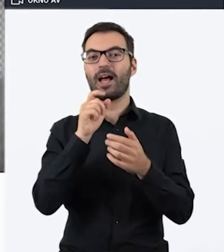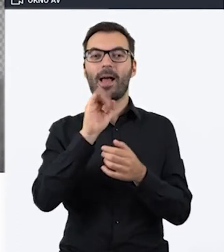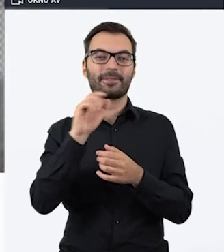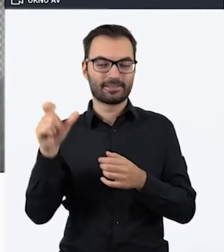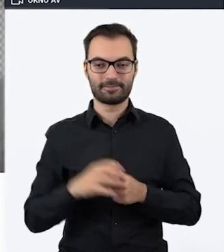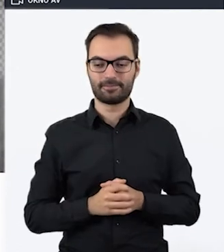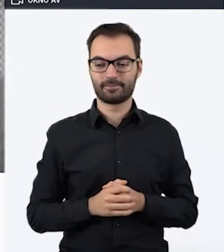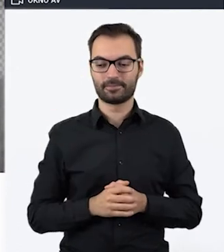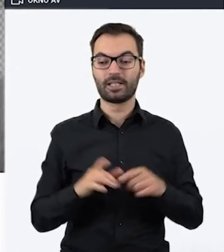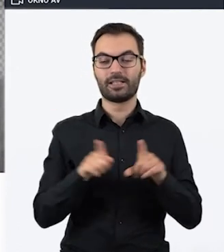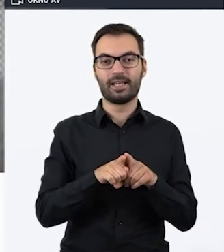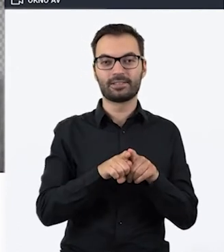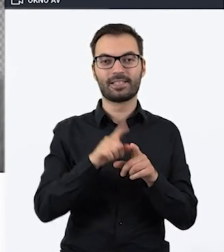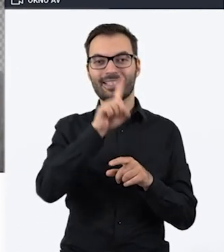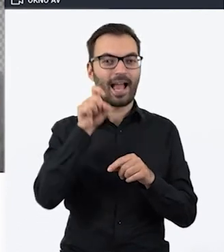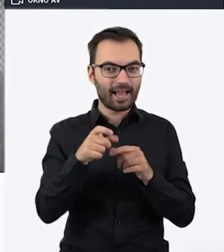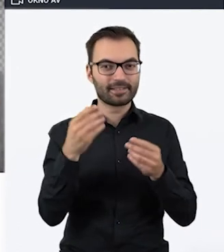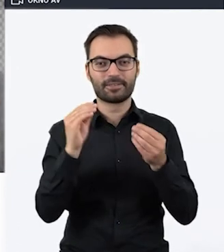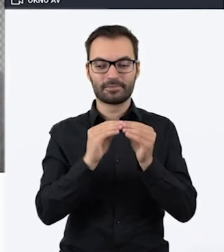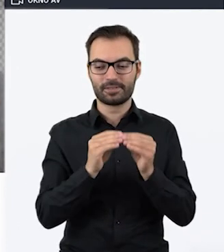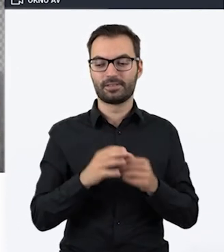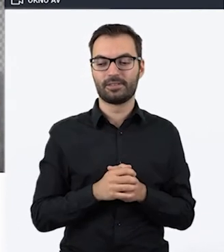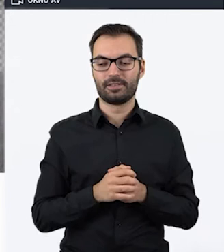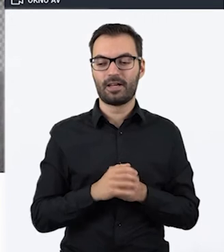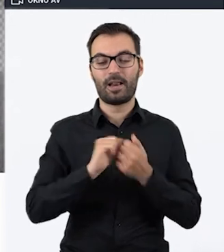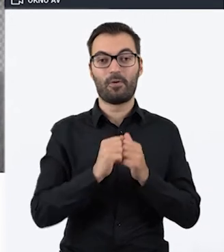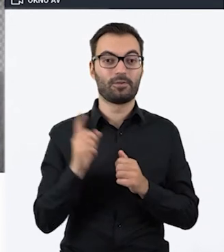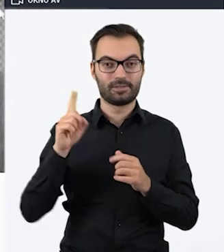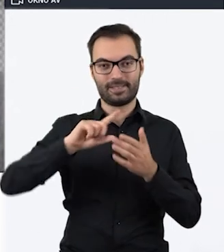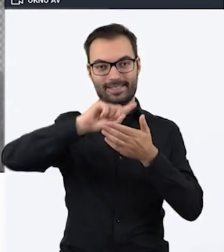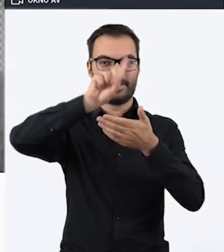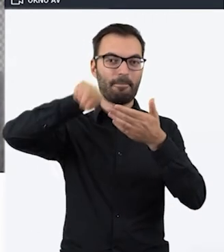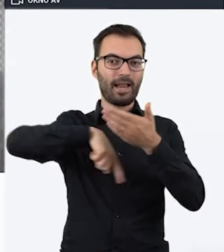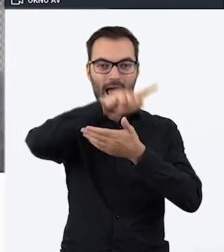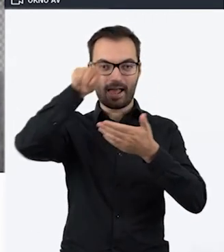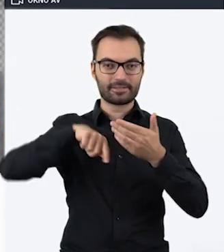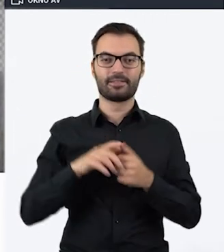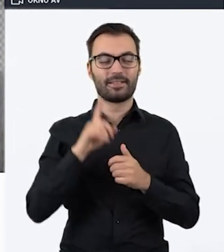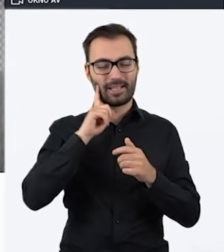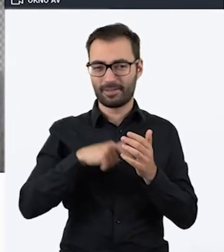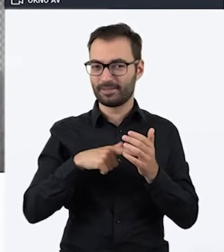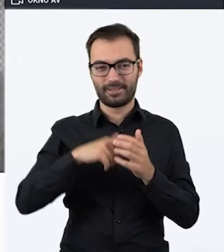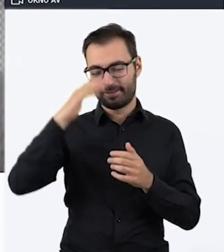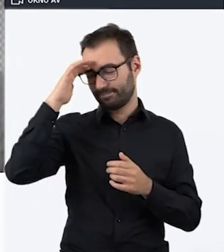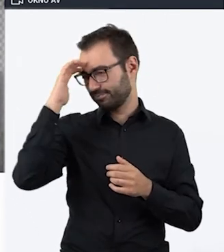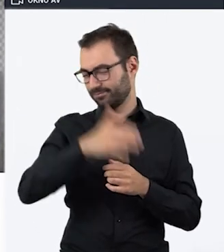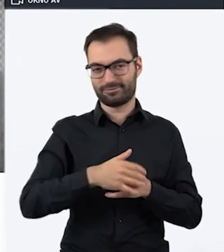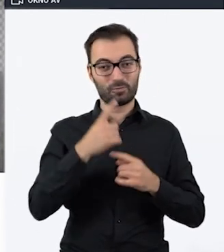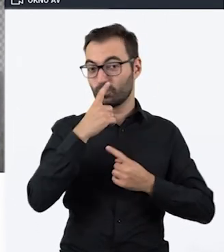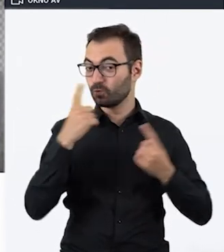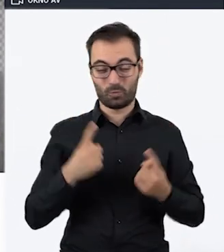Można tutaj również tworzyć rebusy, przedstawiać zagadki w postaci takiej spirali. Jest naprawdę to super